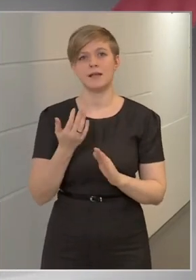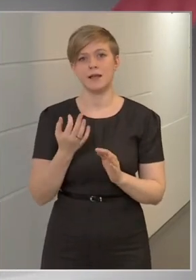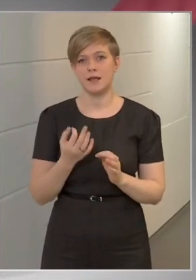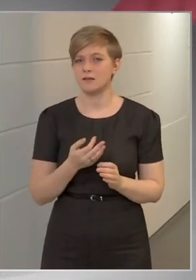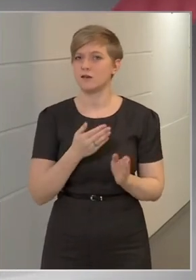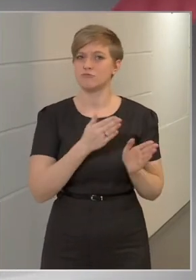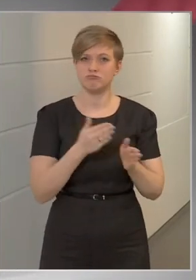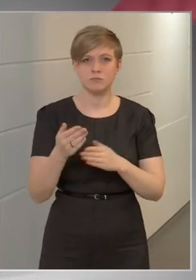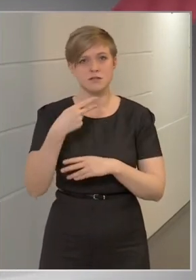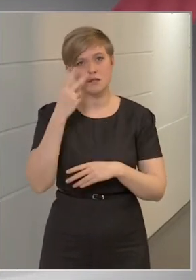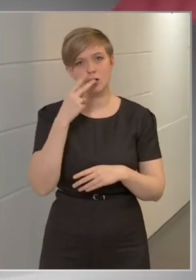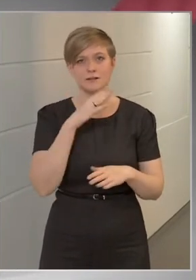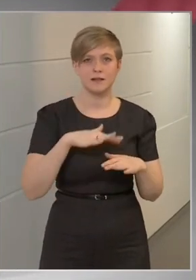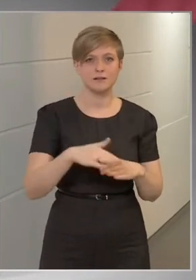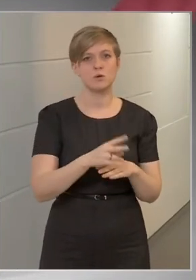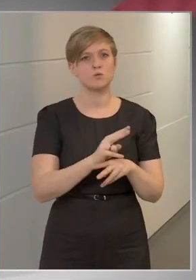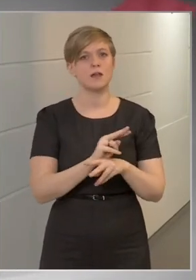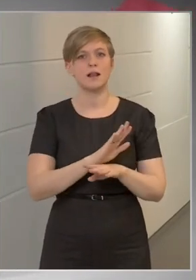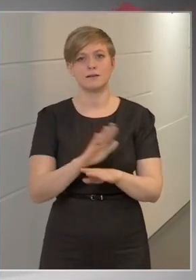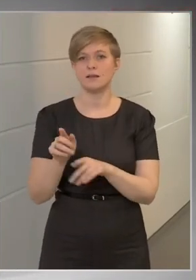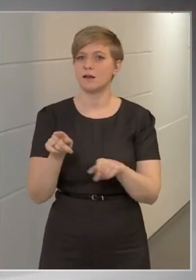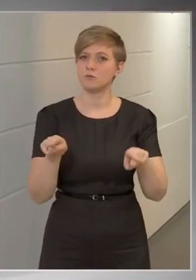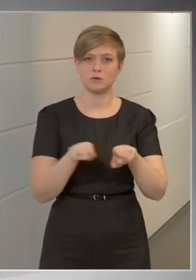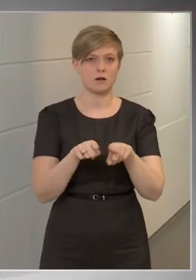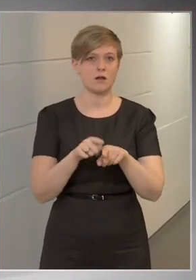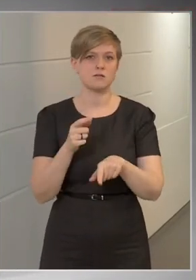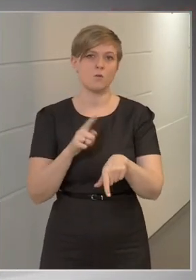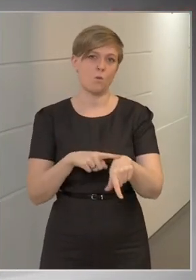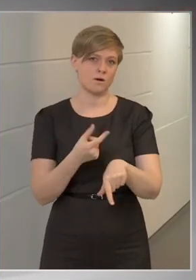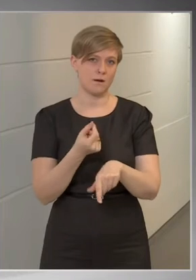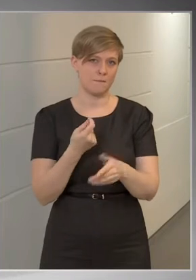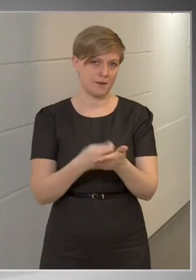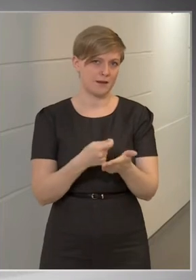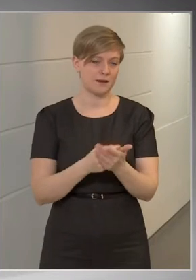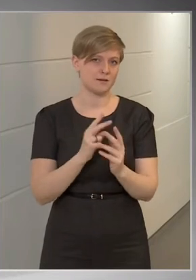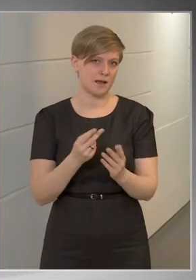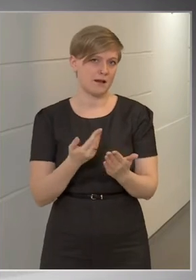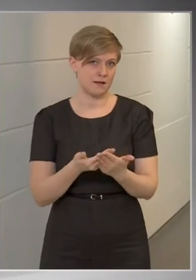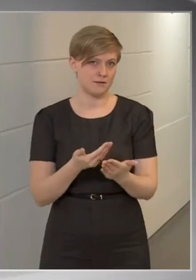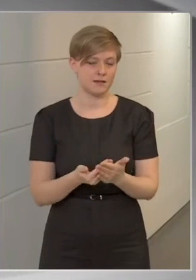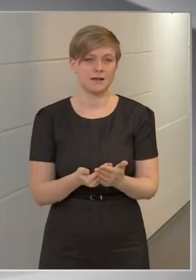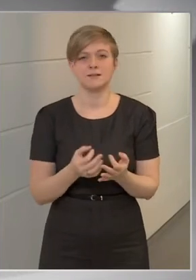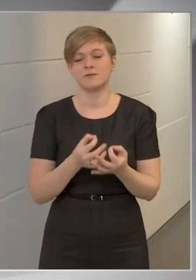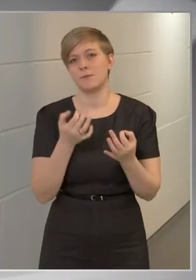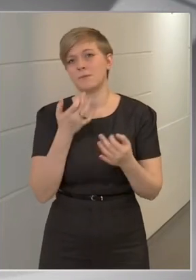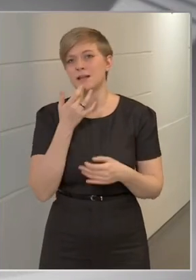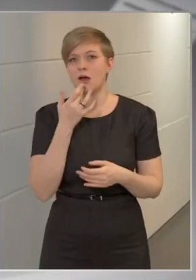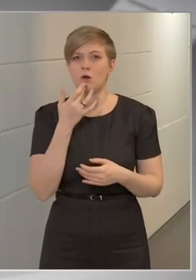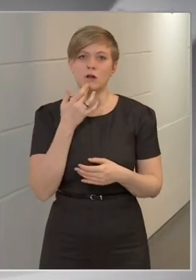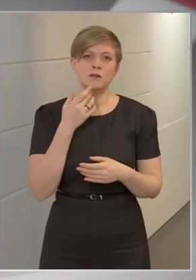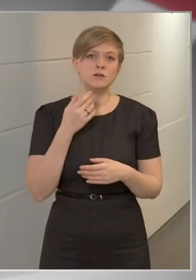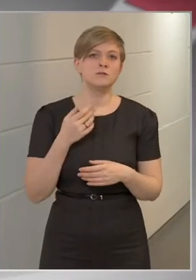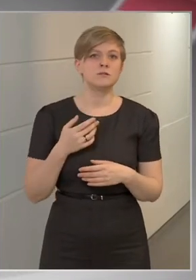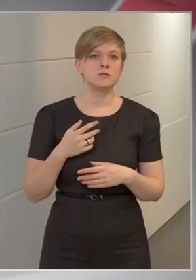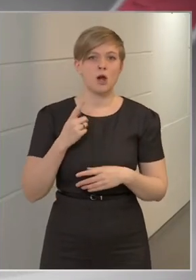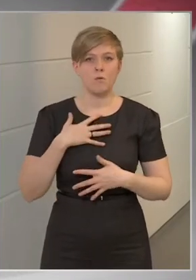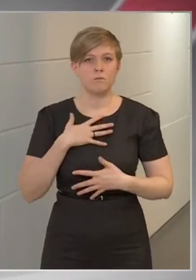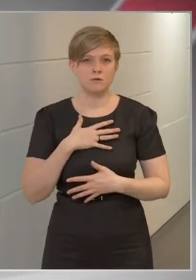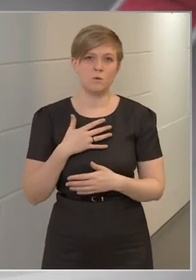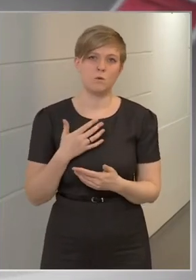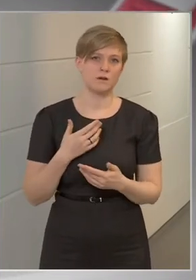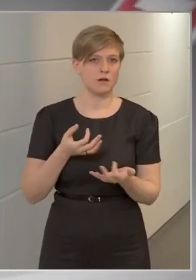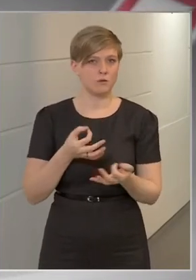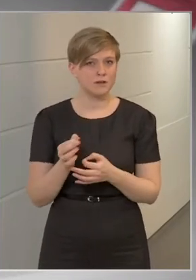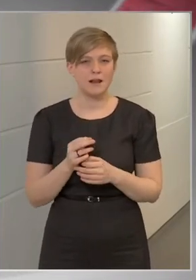szakterületen az ügyeletnek azonos órabérrel kell, hogy járjon. Nyilvánvaló, hogy mondjuk egy traumatológiai ügyelet az